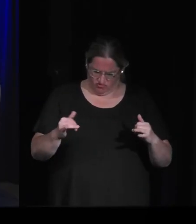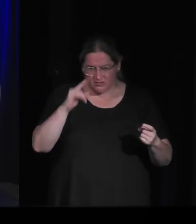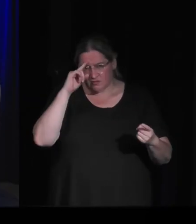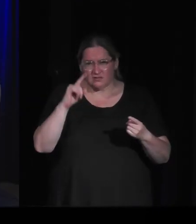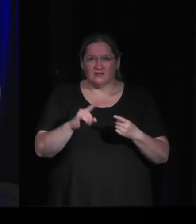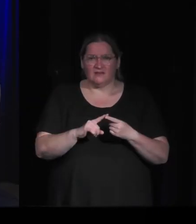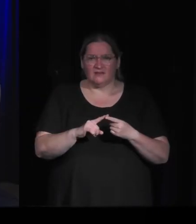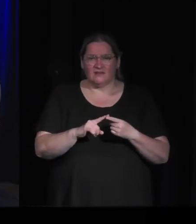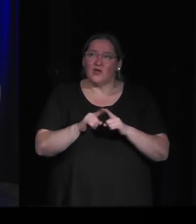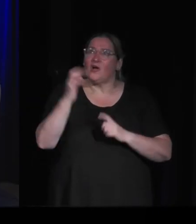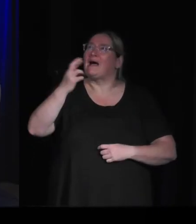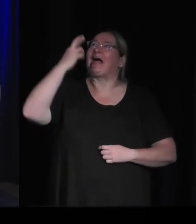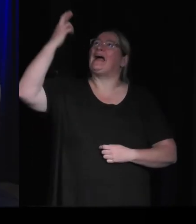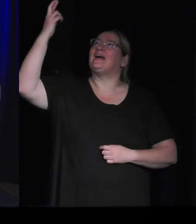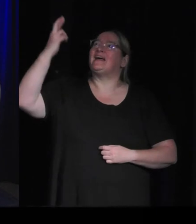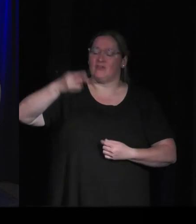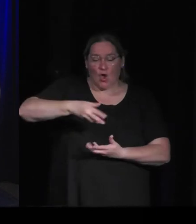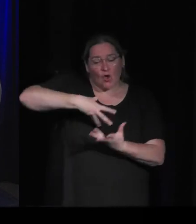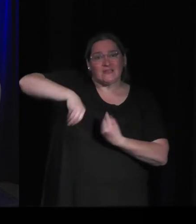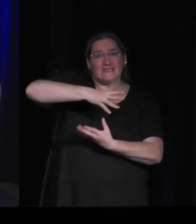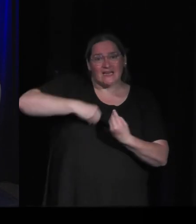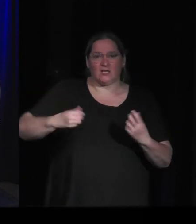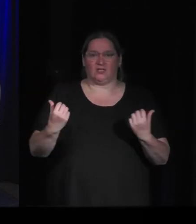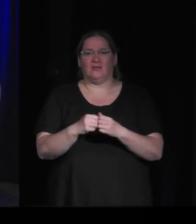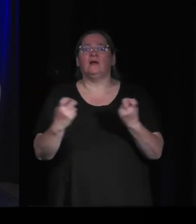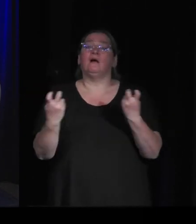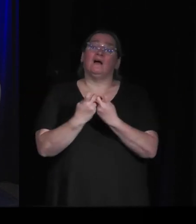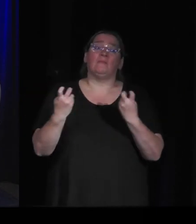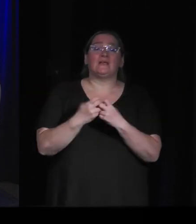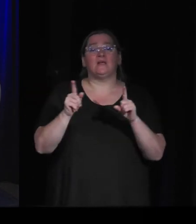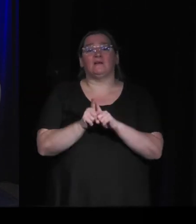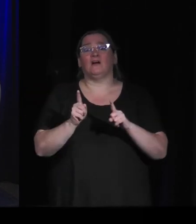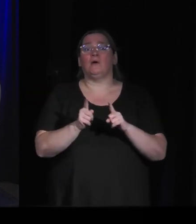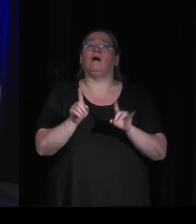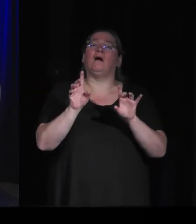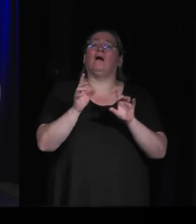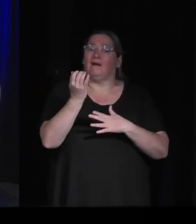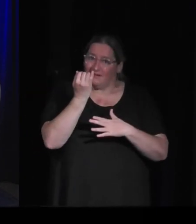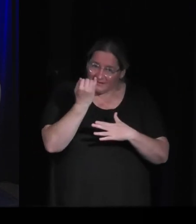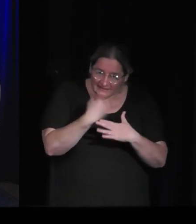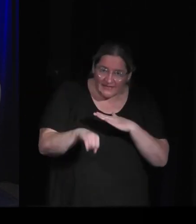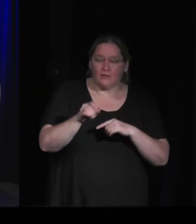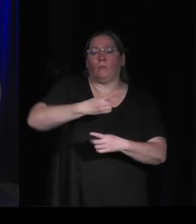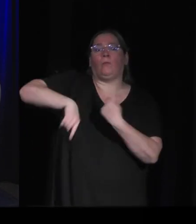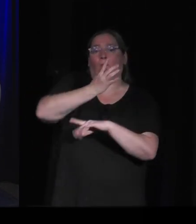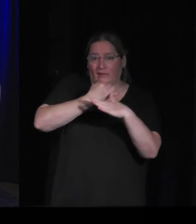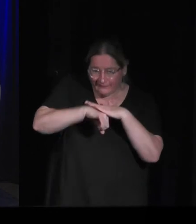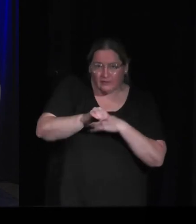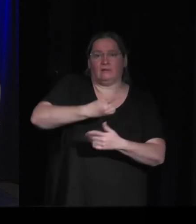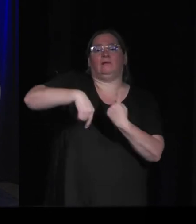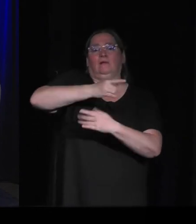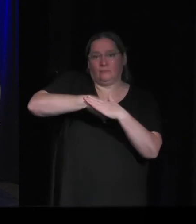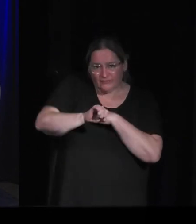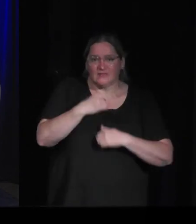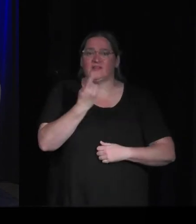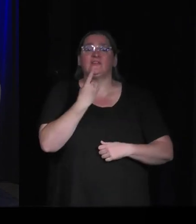sur, disons, une forme d'utopie du recyclage. Cradle to cradle, comme on disait. On va être capable d'égaliser absolument les